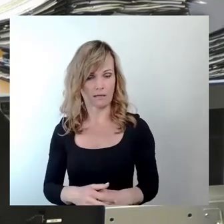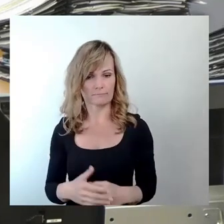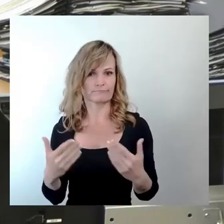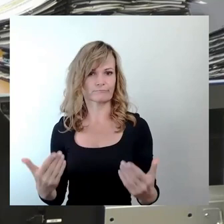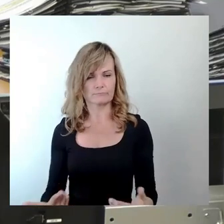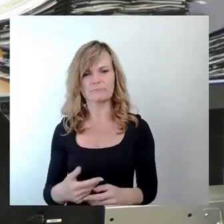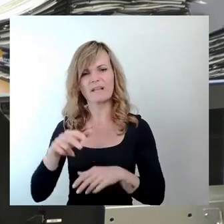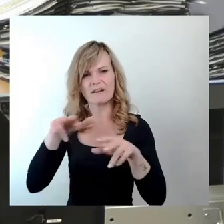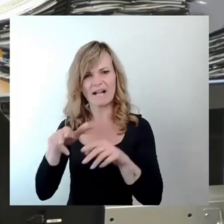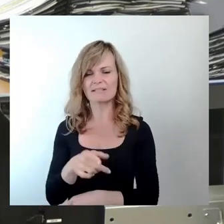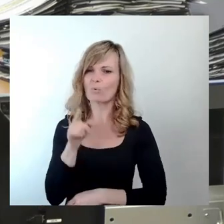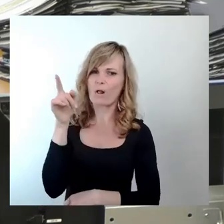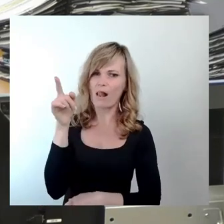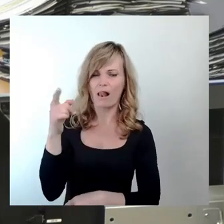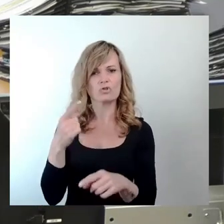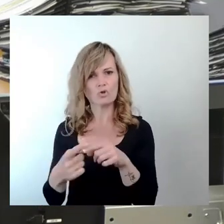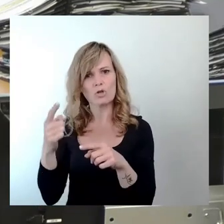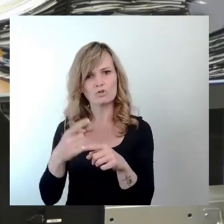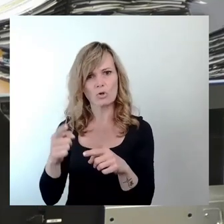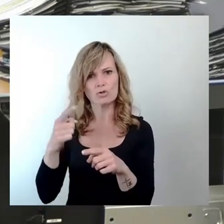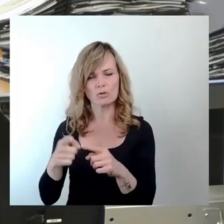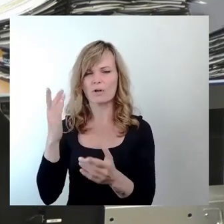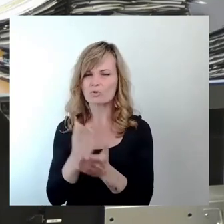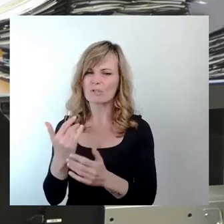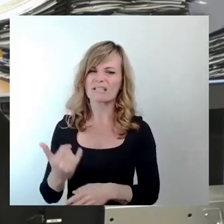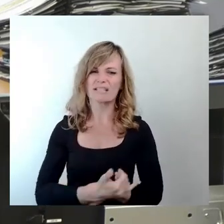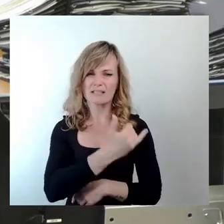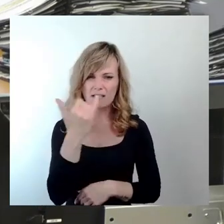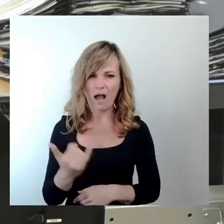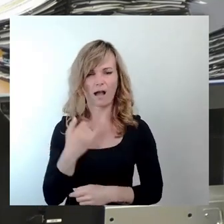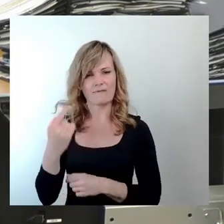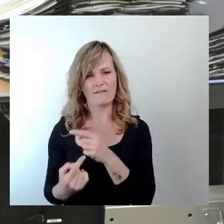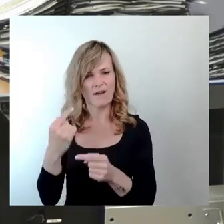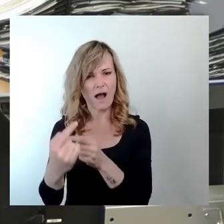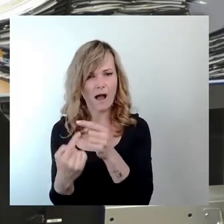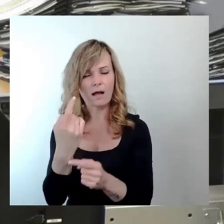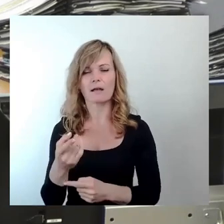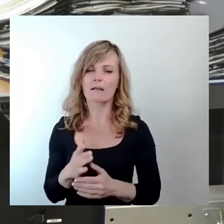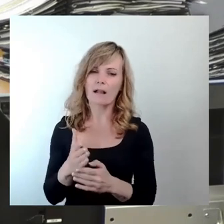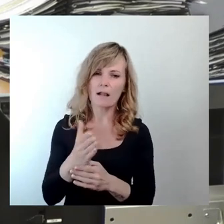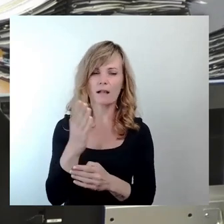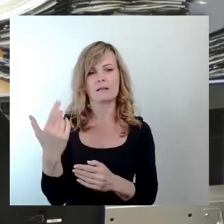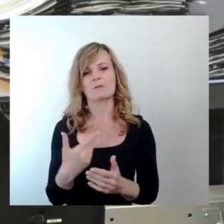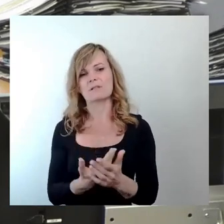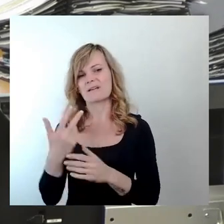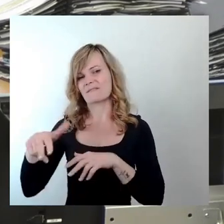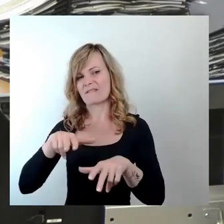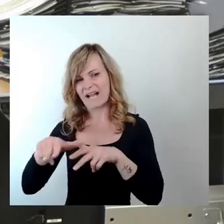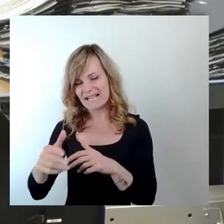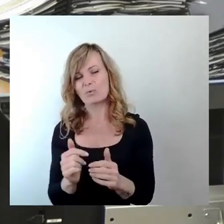in dem seit Jahren dauernden Verfahren Ermessensspielräume oft sehr weit ausgenutzt hat, sind nicht angezeigt.